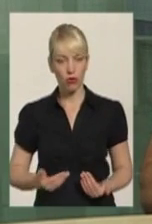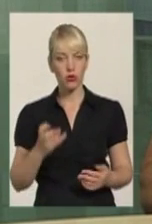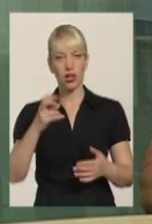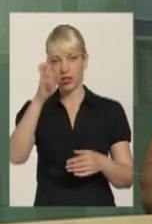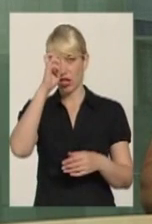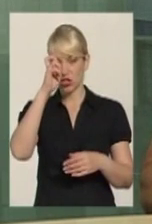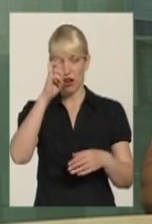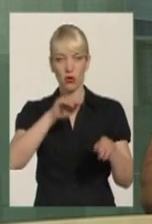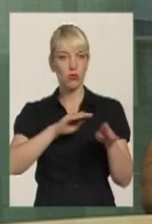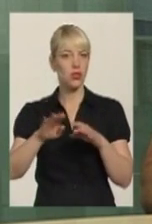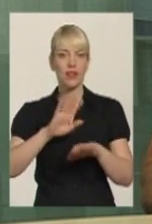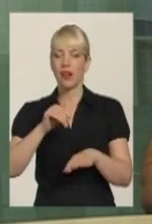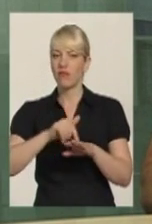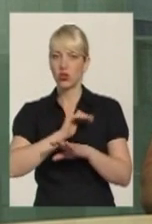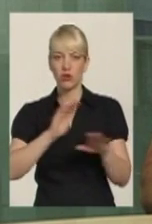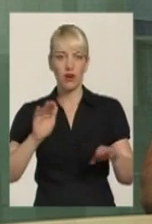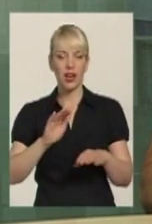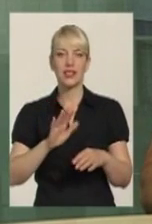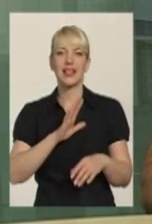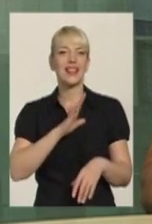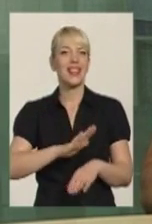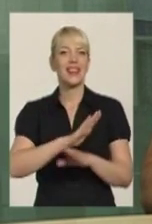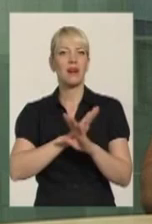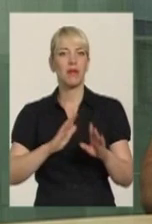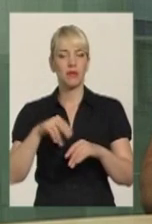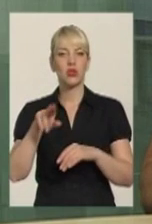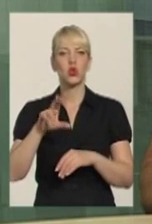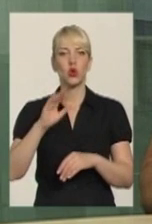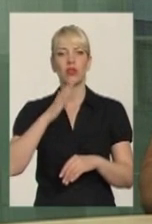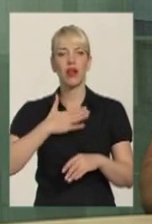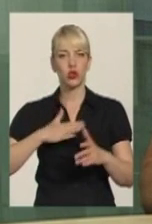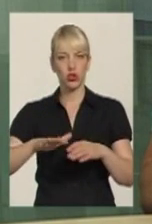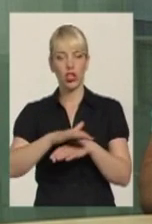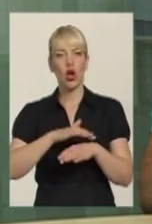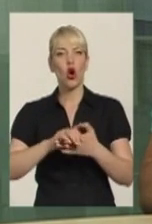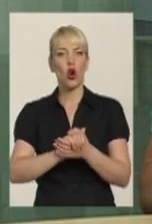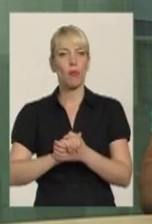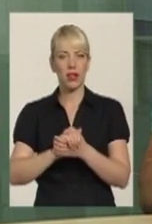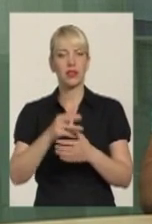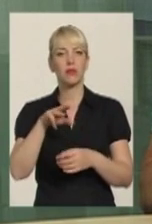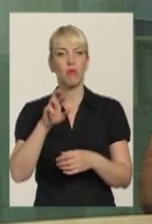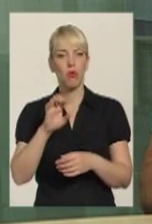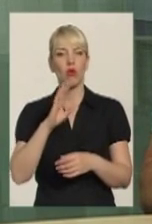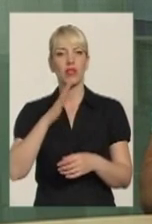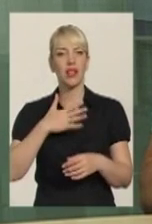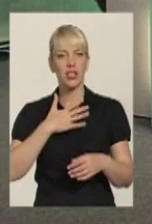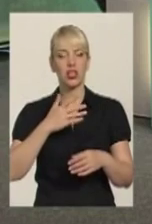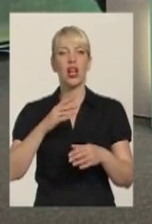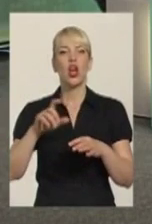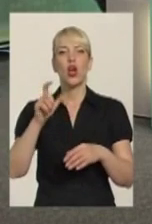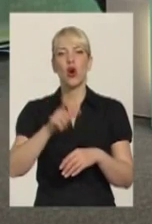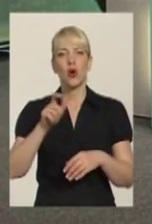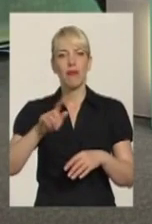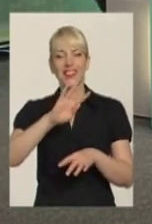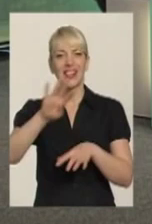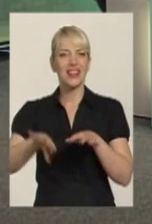відчувається антисемітізму, не відчувається нетерпимості до нашої громади. Тому що наша громада дуже інтегрована сьогодні всі